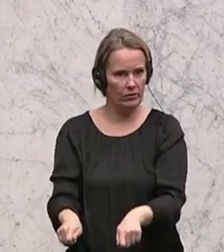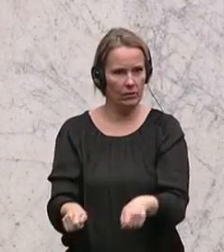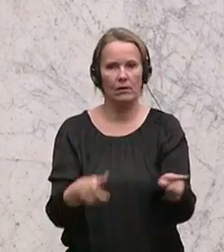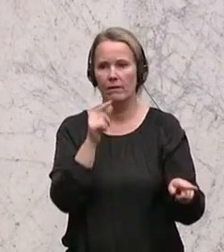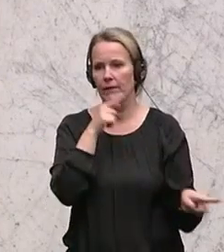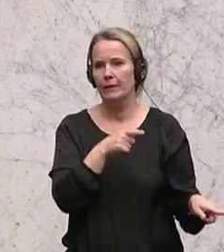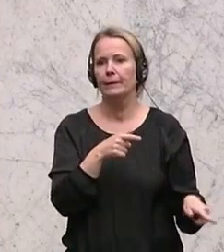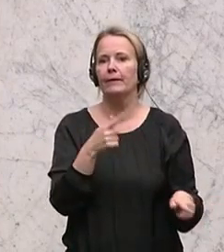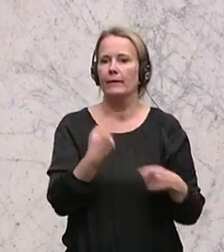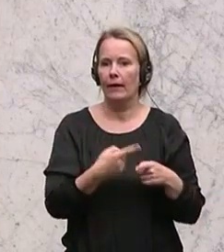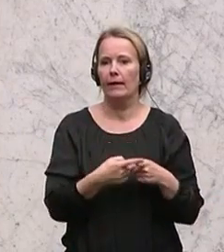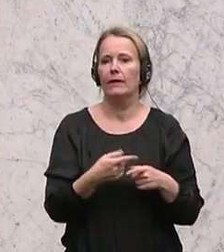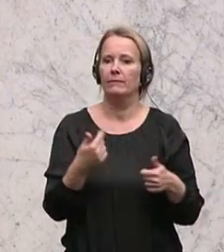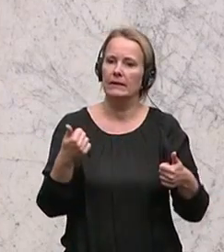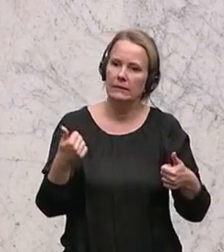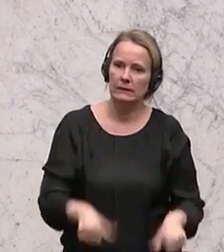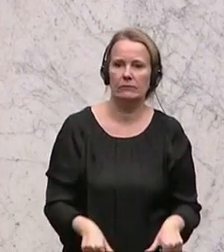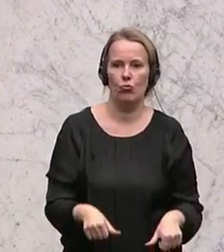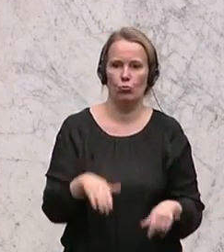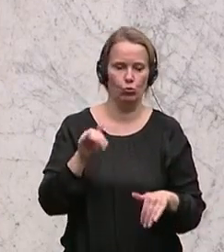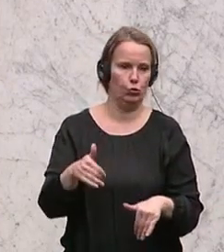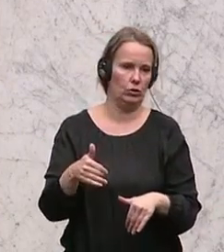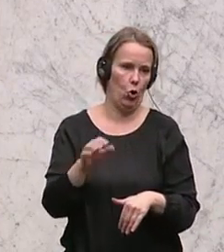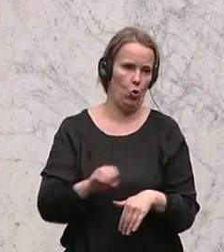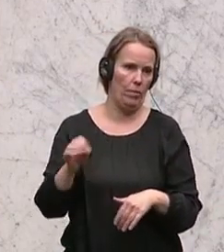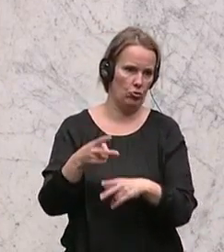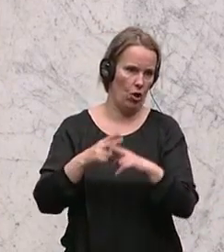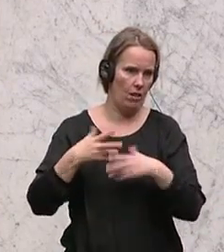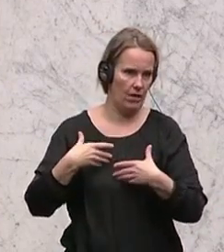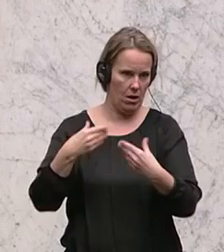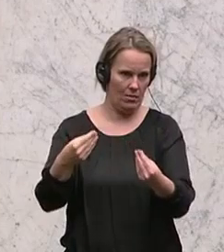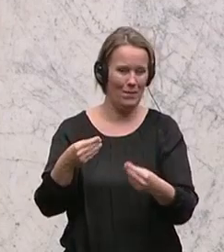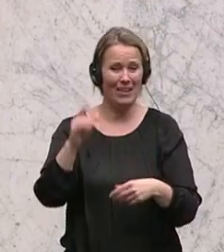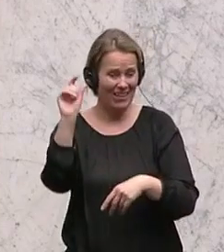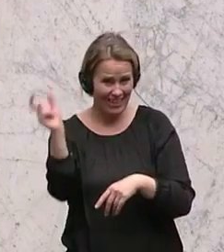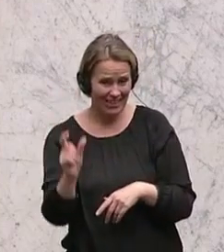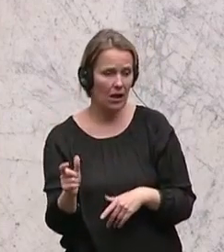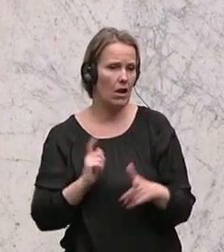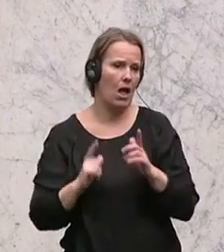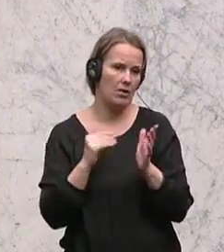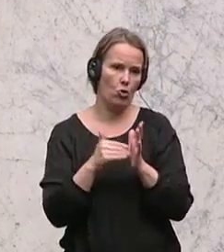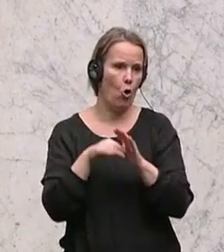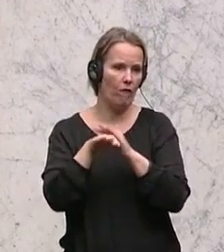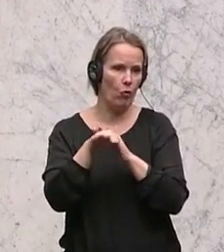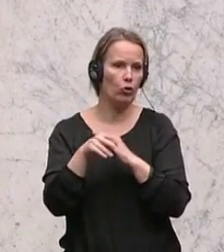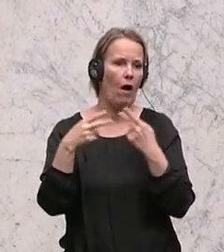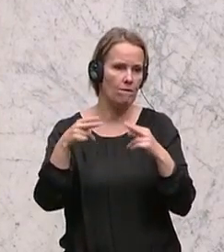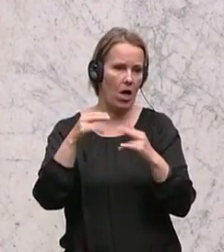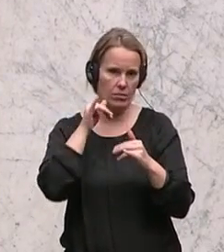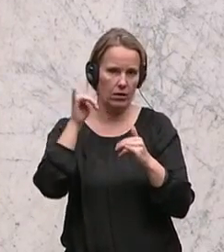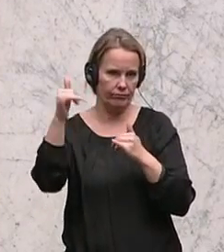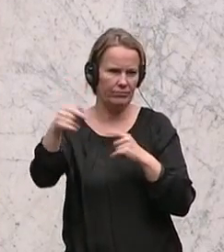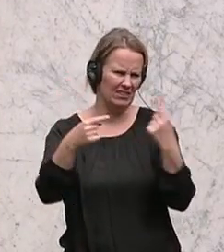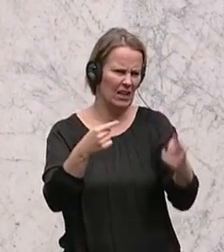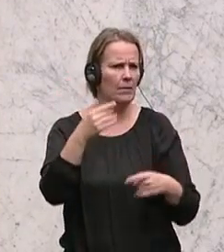gezwungen war, die europäische Hilfe anzunehmen. In Italien ist es leider so, dass noch immer sehr viele der Flüchtlinge weiterziehen, aber sie kennen da eh die,